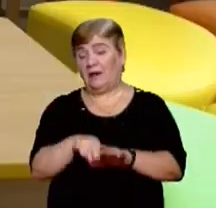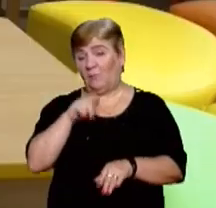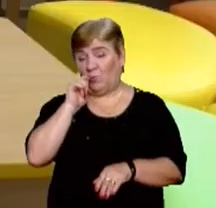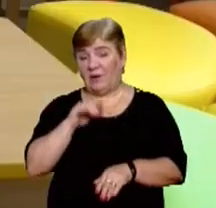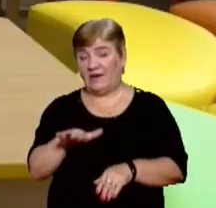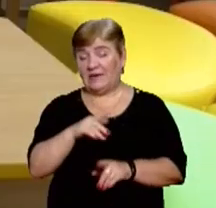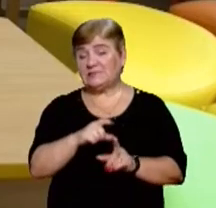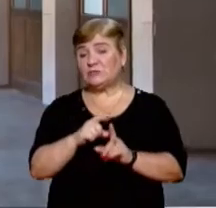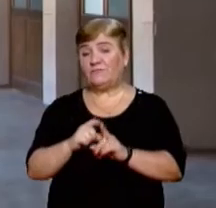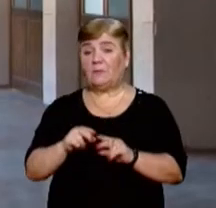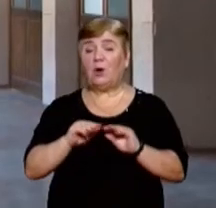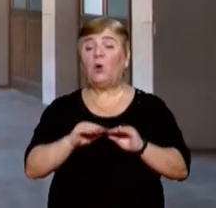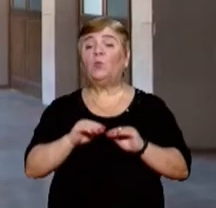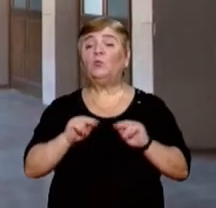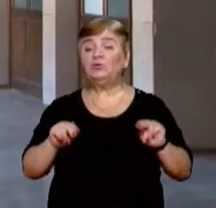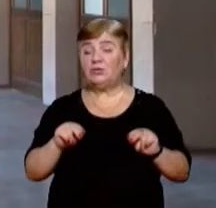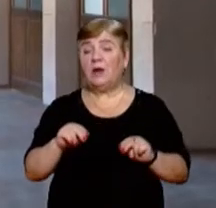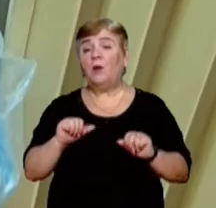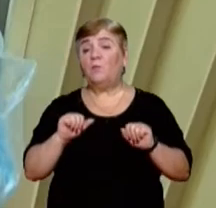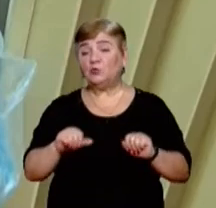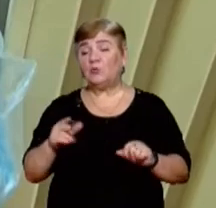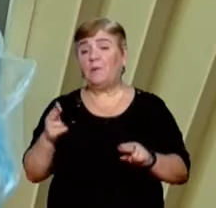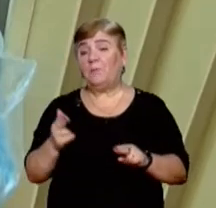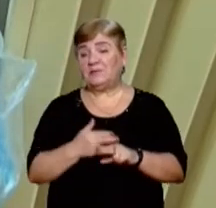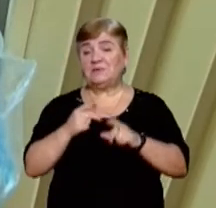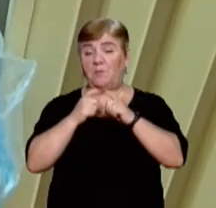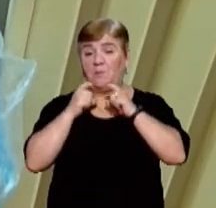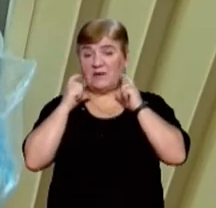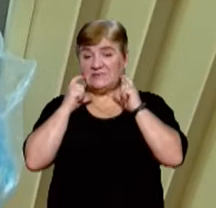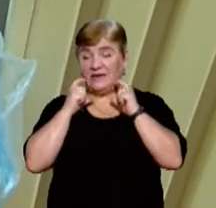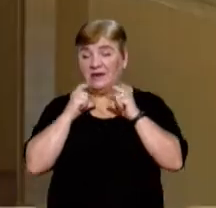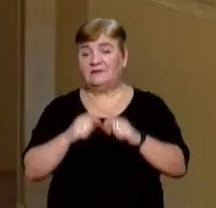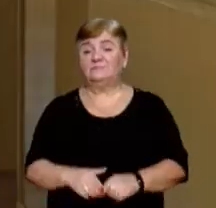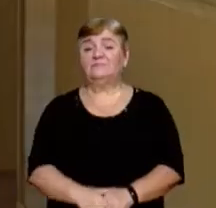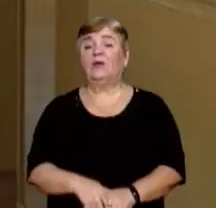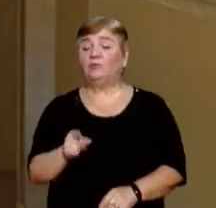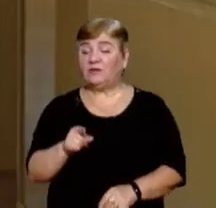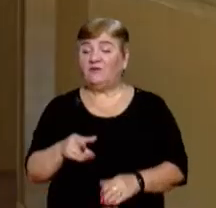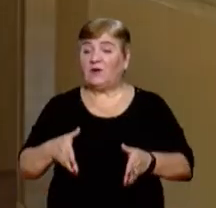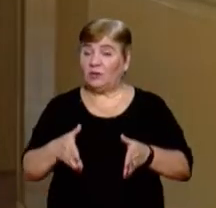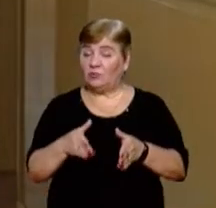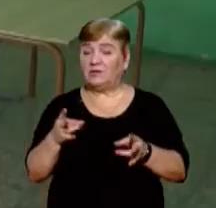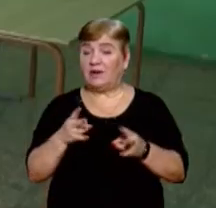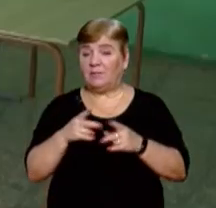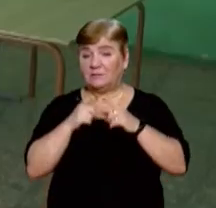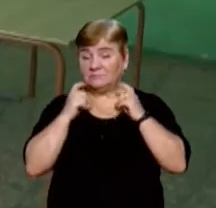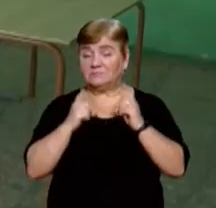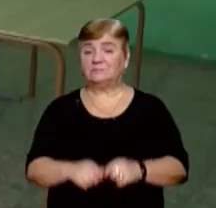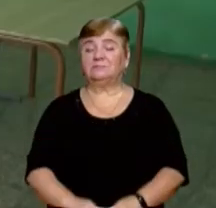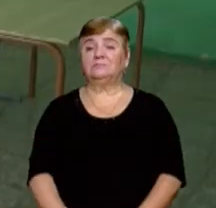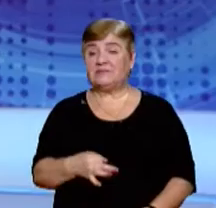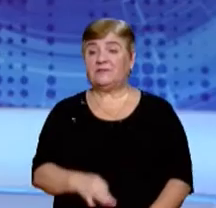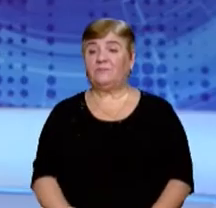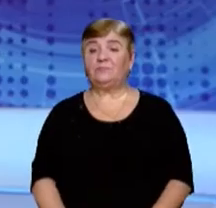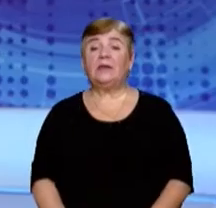Янович, на уроках учні можуть знаходитися без маски. При виході з класу в коридор повинні її одягнути. Оксана Ушакова, Іван Шимко, новини на